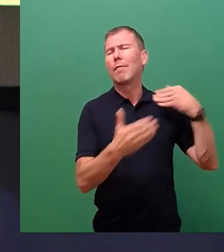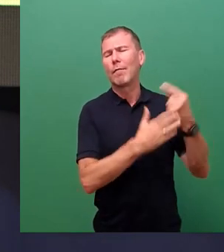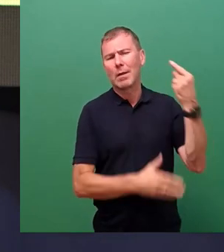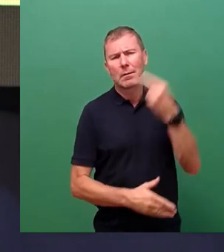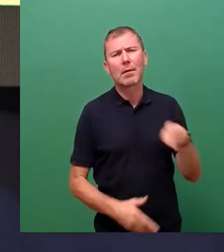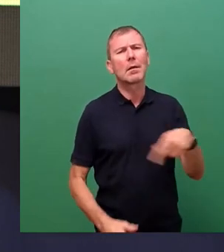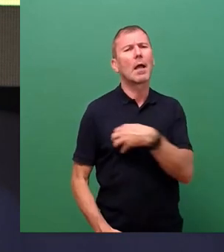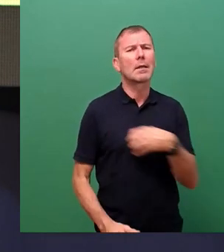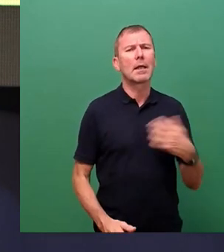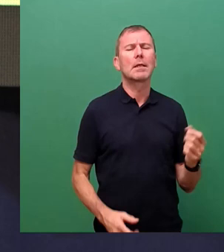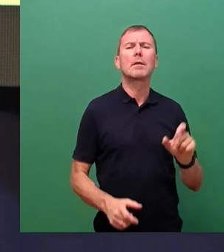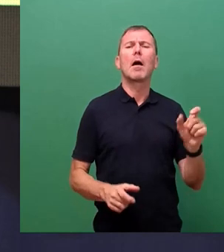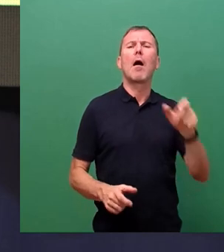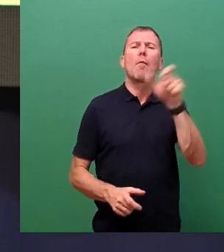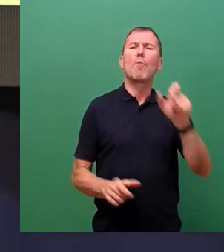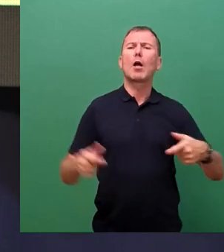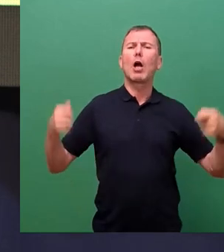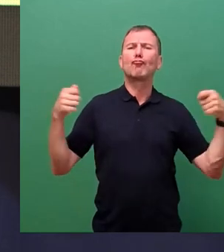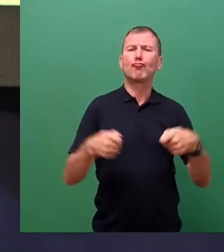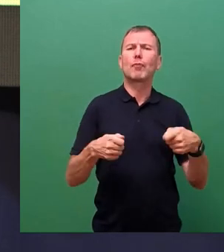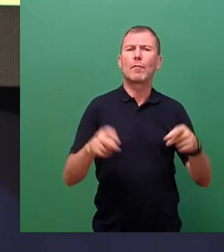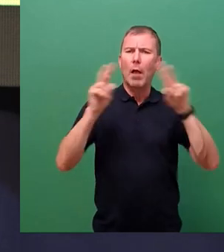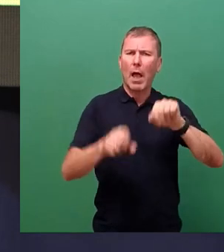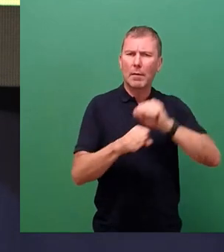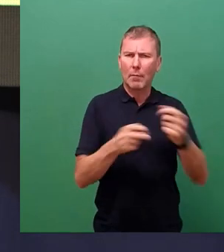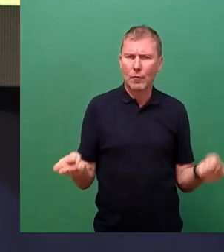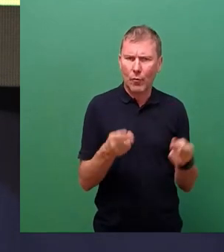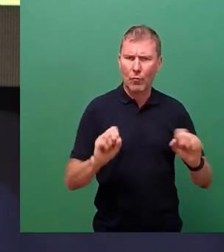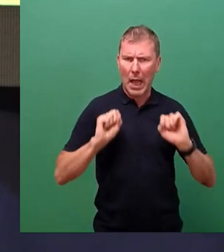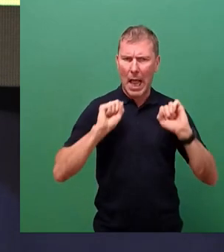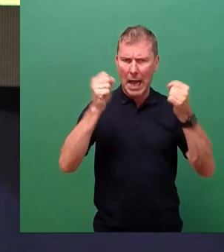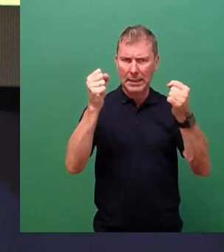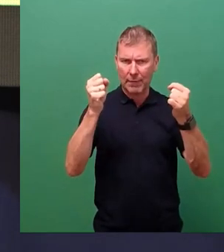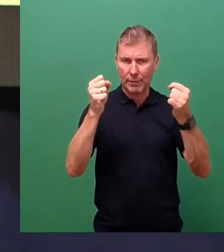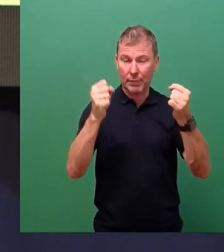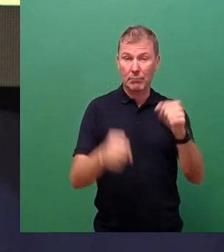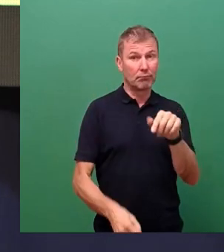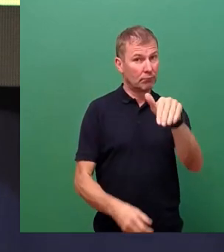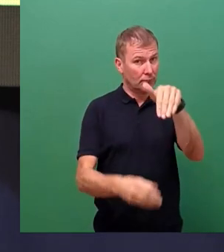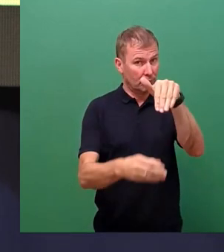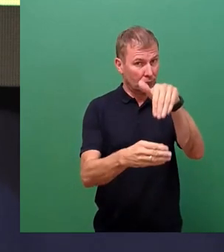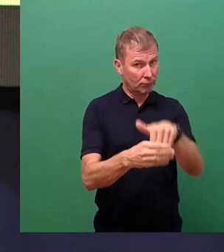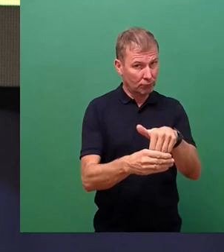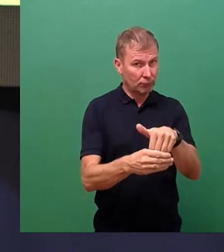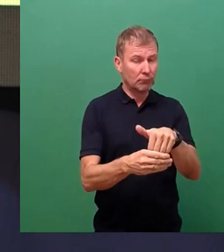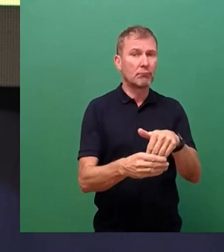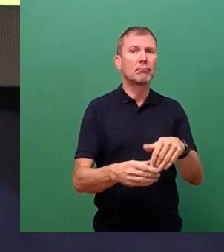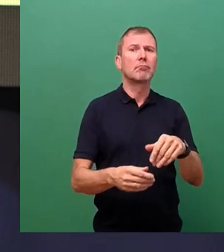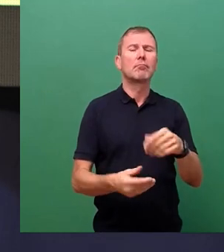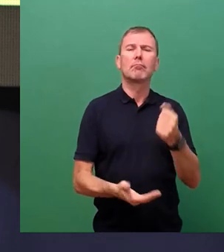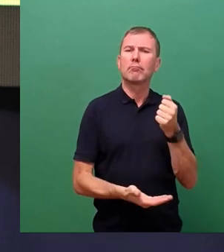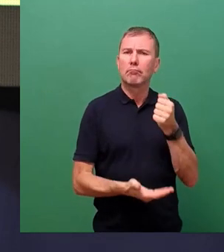Bürgerstiftung im Bereich der Ehrenamtsförderung aktiv. Dabei geht es um das Ausreichen von